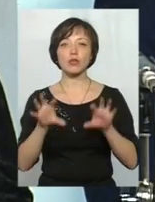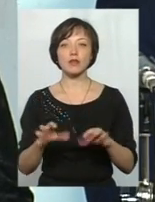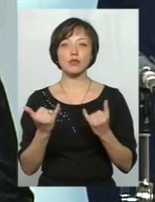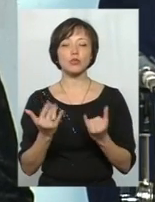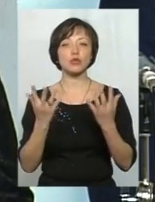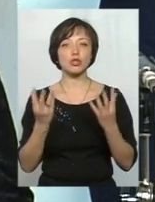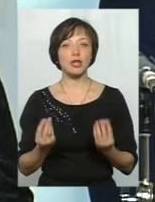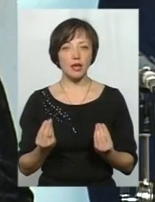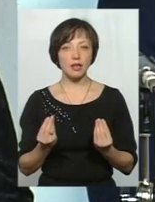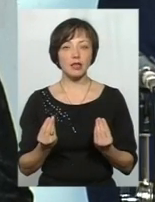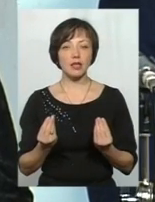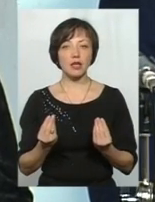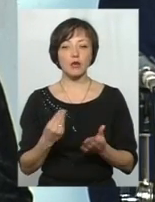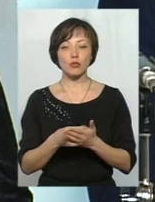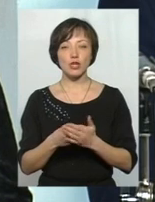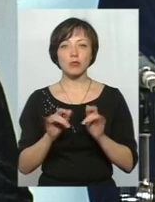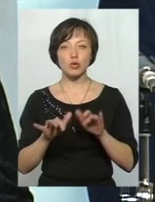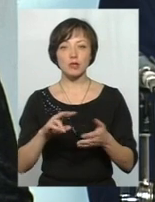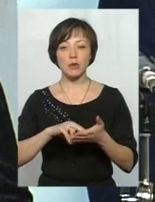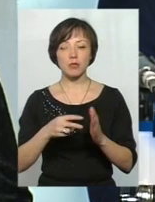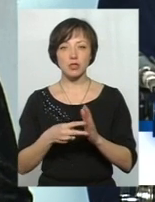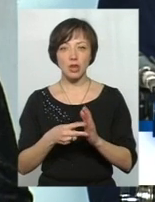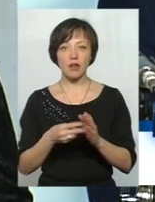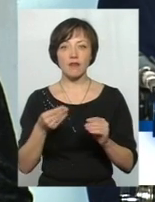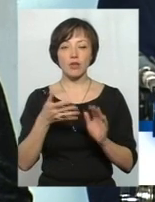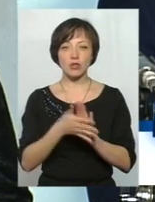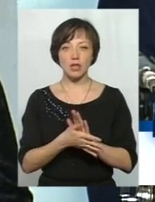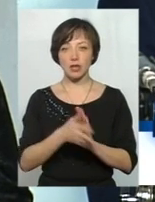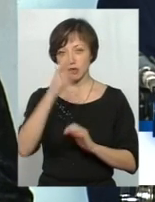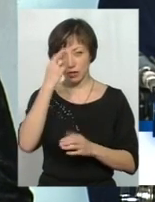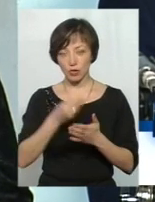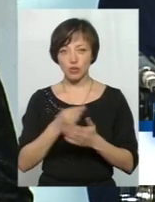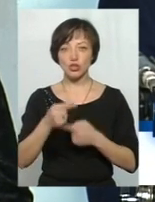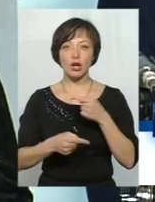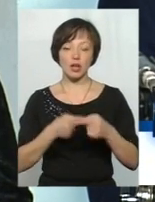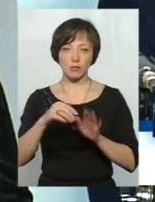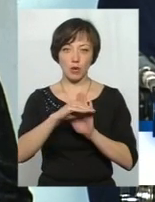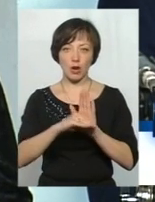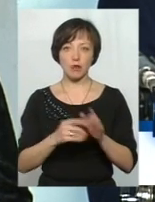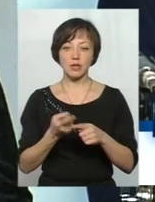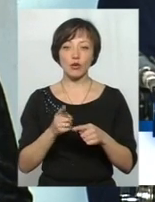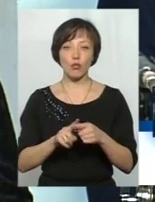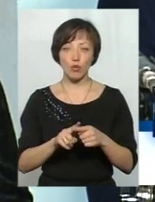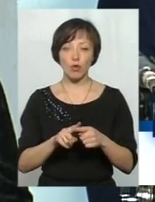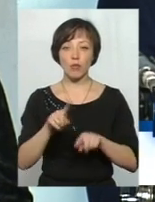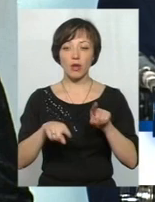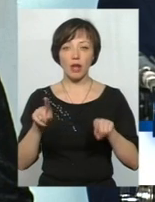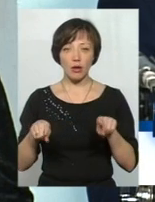сьогоднішній день і бюджетний процес, він передбачає фактично використання бюджетних коштів через програми. Тому подекуди вони